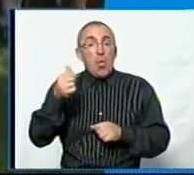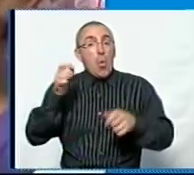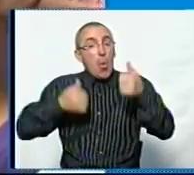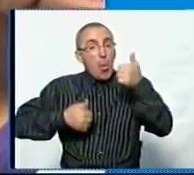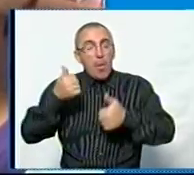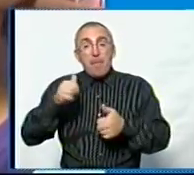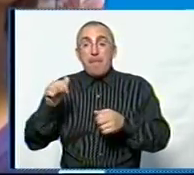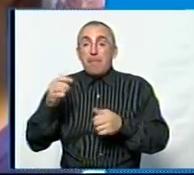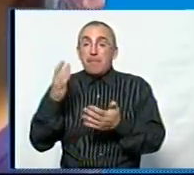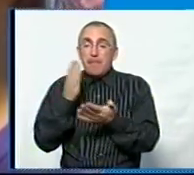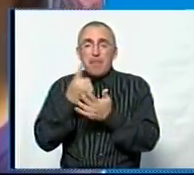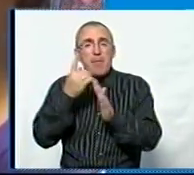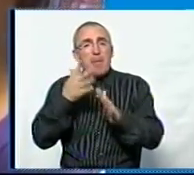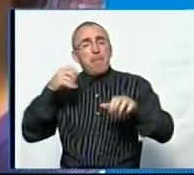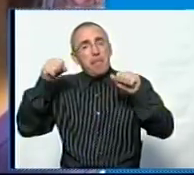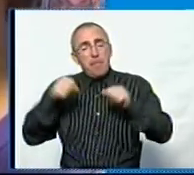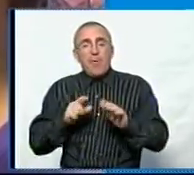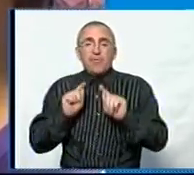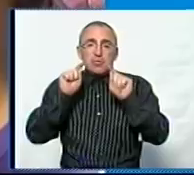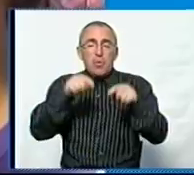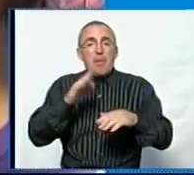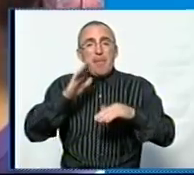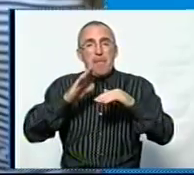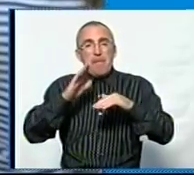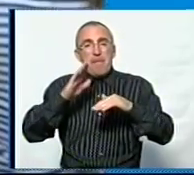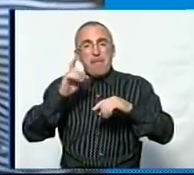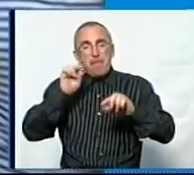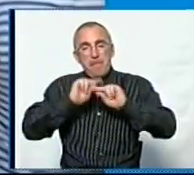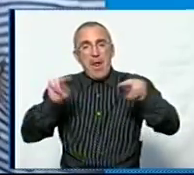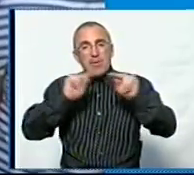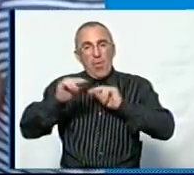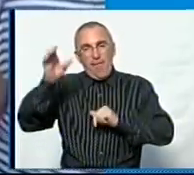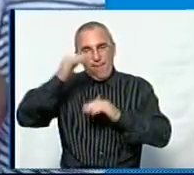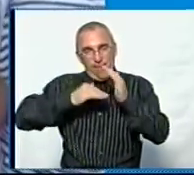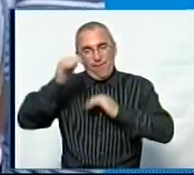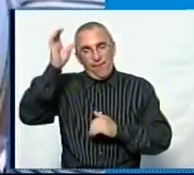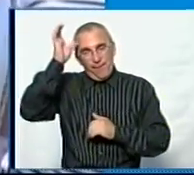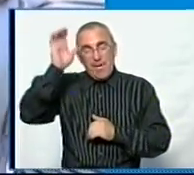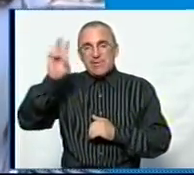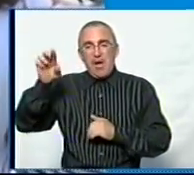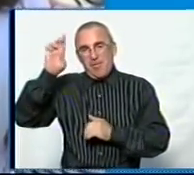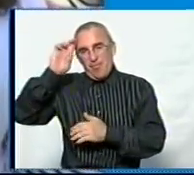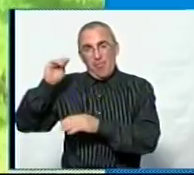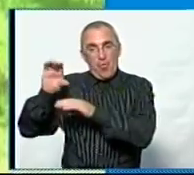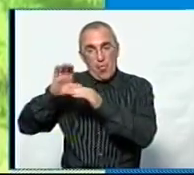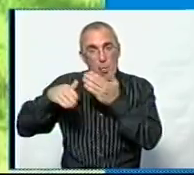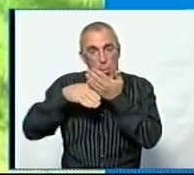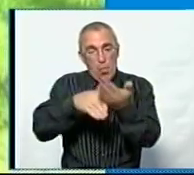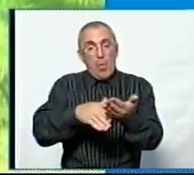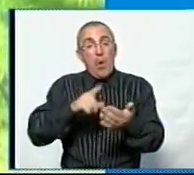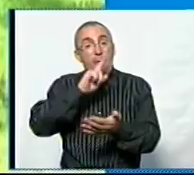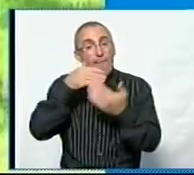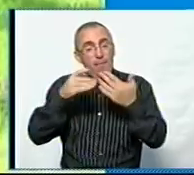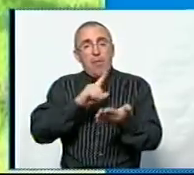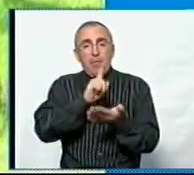переможці мають першочергове право на вступ до педагогічного вишу. Навчання за державний кошт. По закінченню випускник має обов